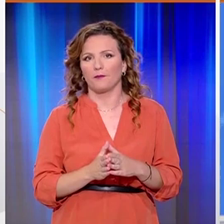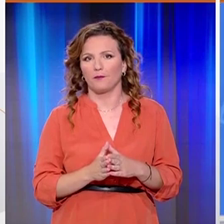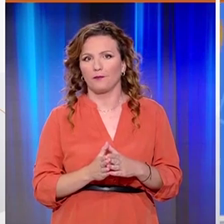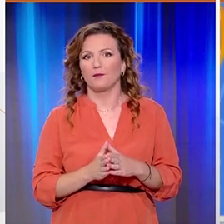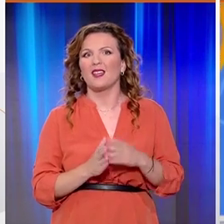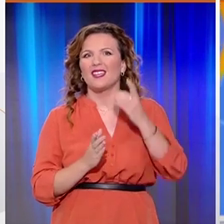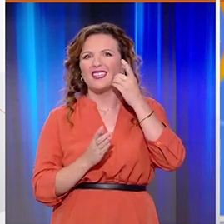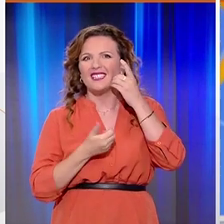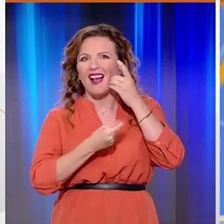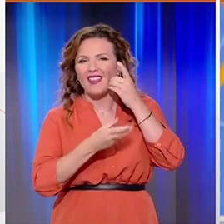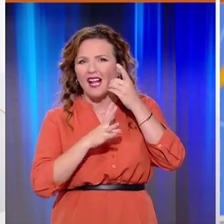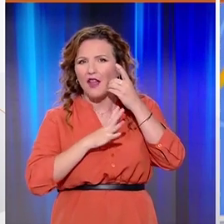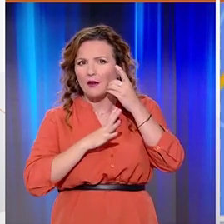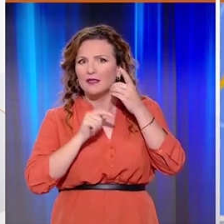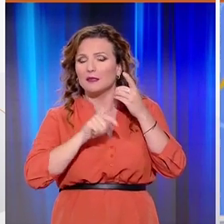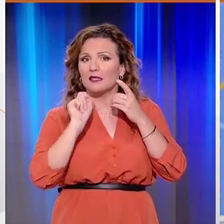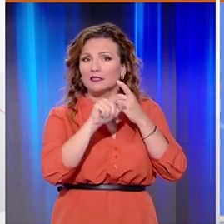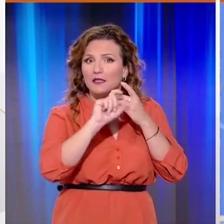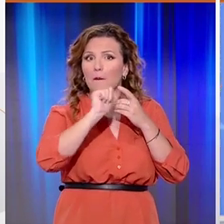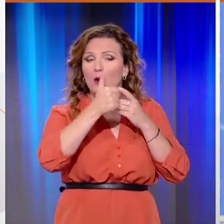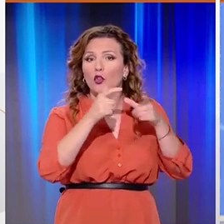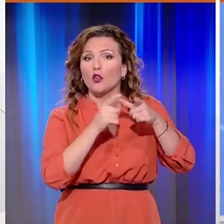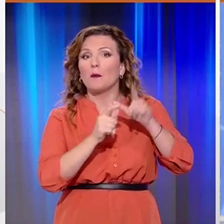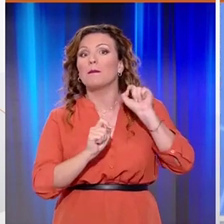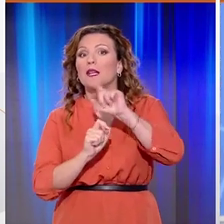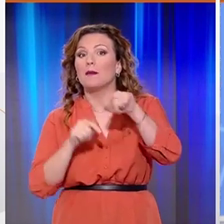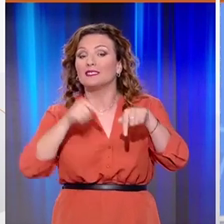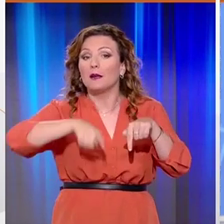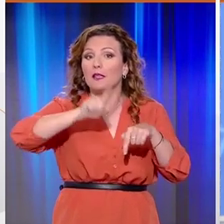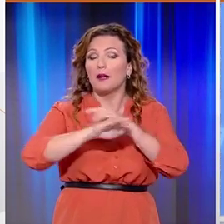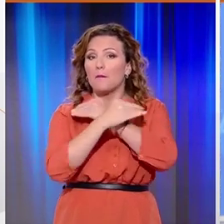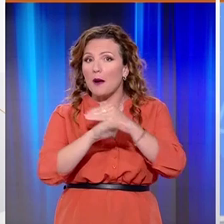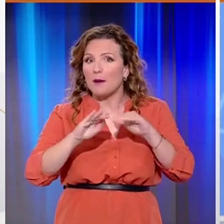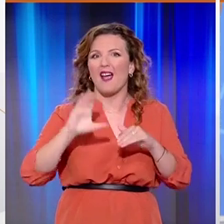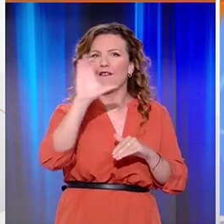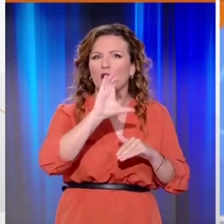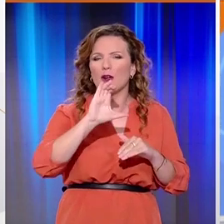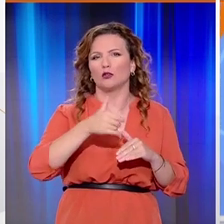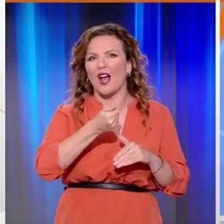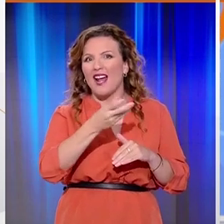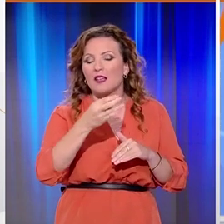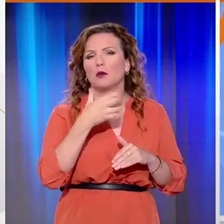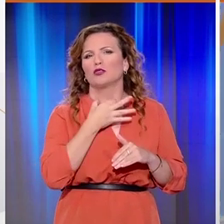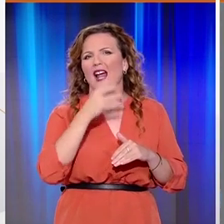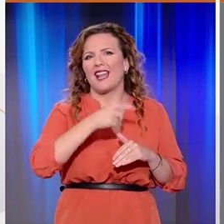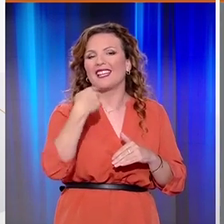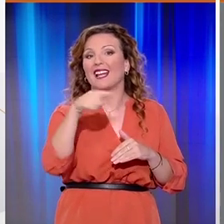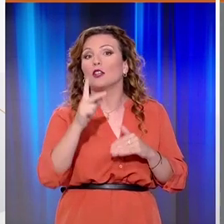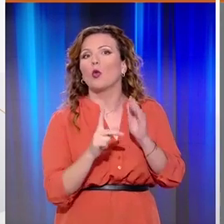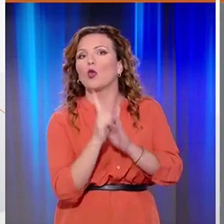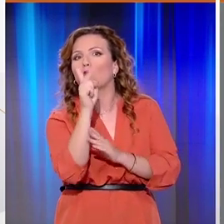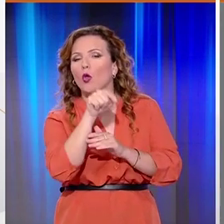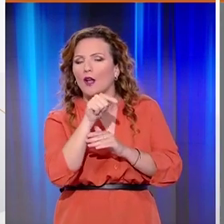Στα κινητά δεκάδων πολιτών εστάλει σήμερα το πρώτο δοκιμαστικό μήνυμα από τον ευρωπαϊκό αριθμό κλήσης έκτακτης ανάγκης 112.